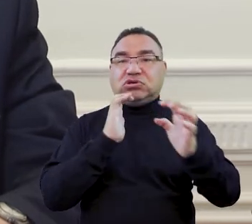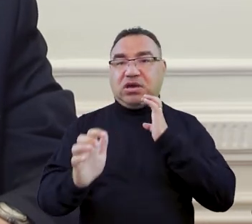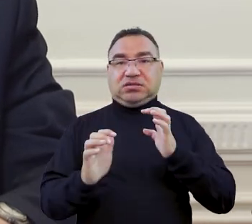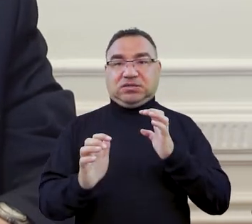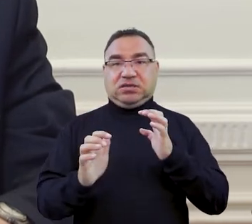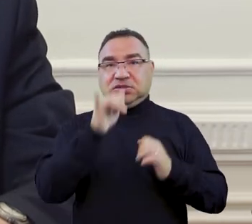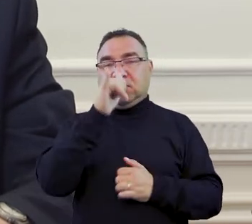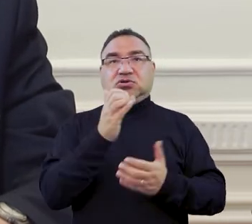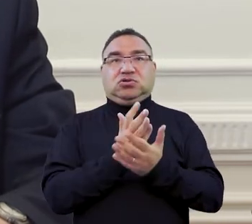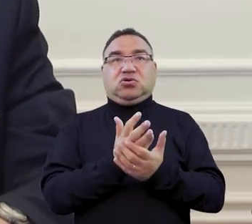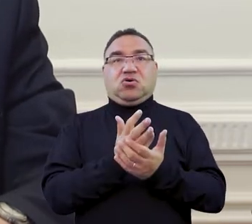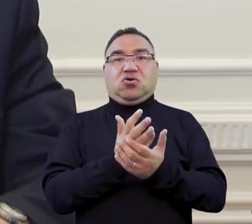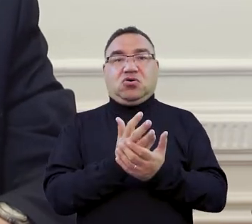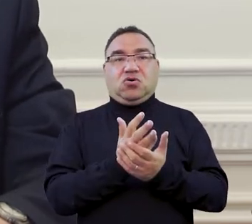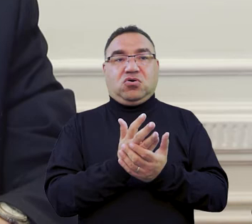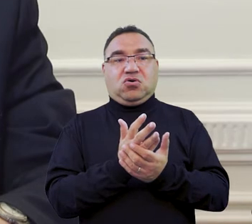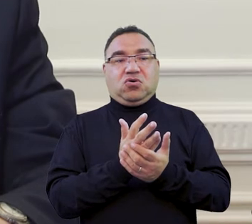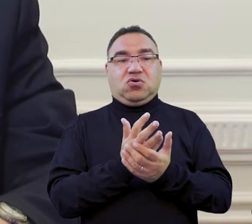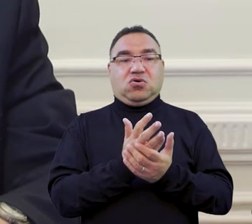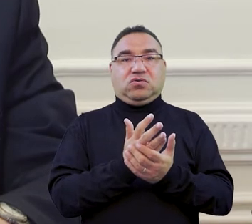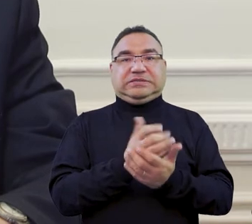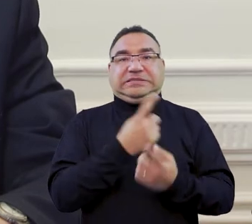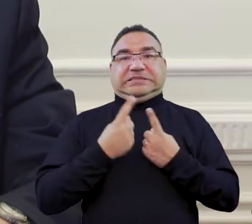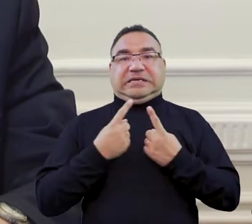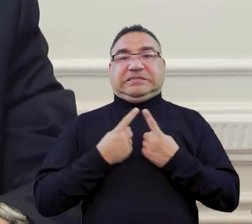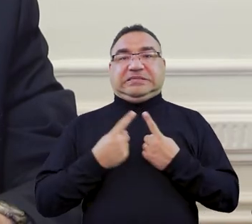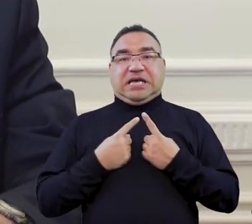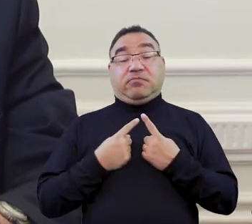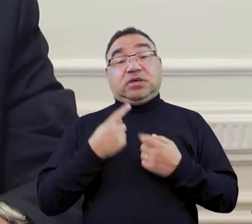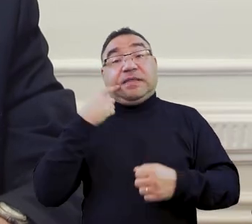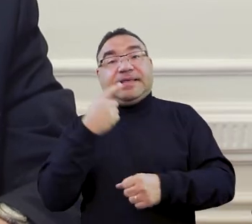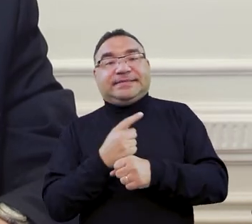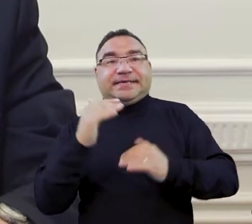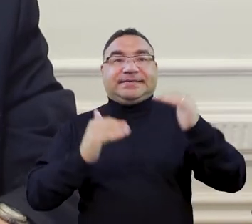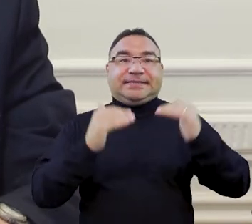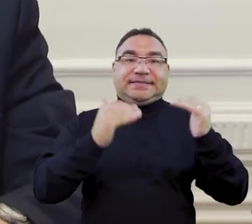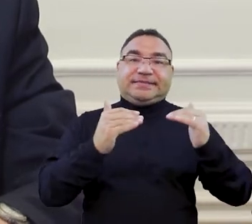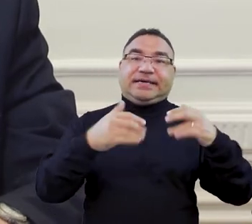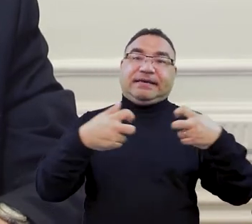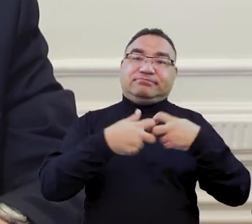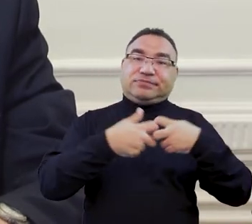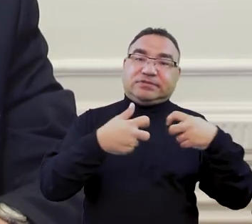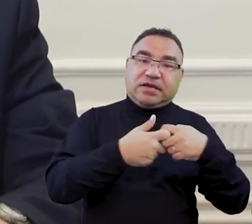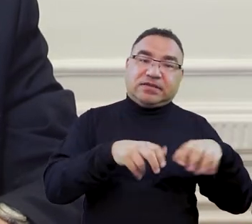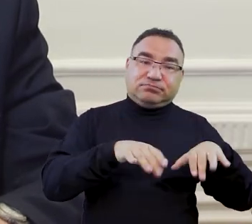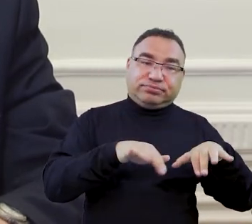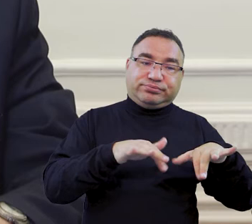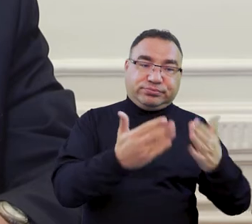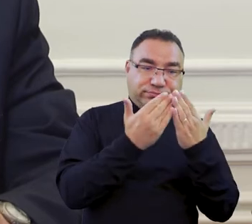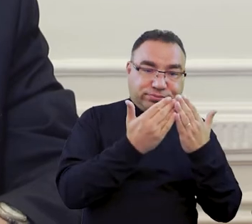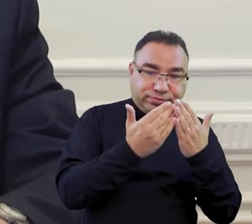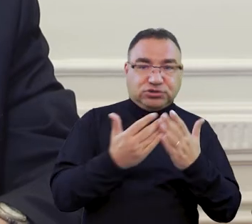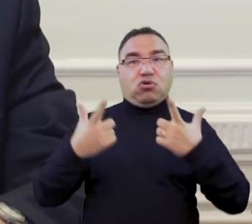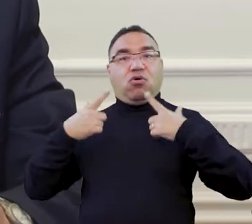prowadzącymi zajęcia. Decyzje ostateczne, żeby wyważyć tutaj jak najlepszy sposób i